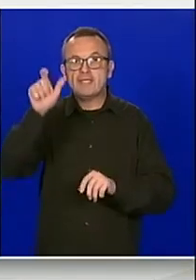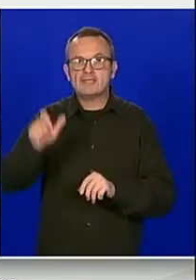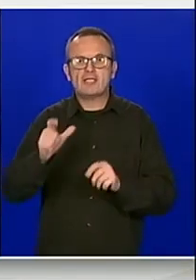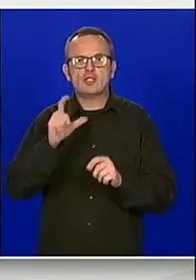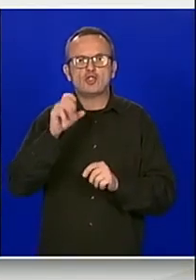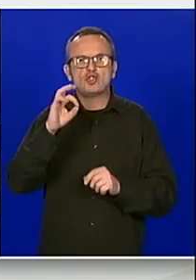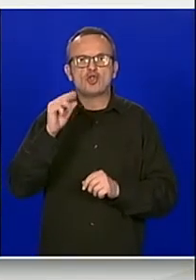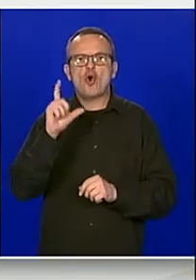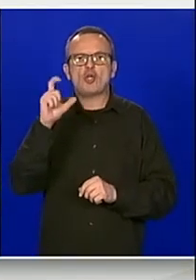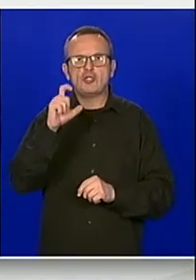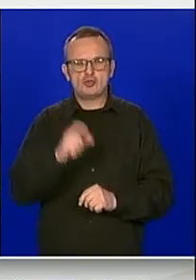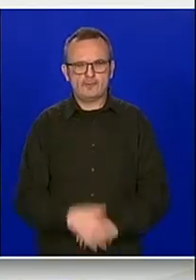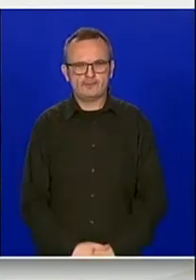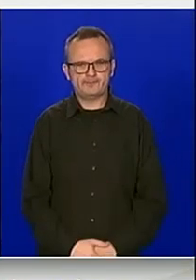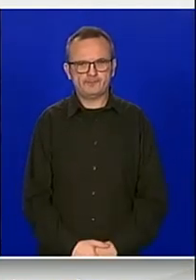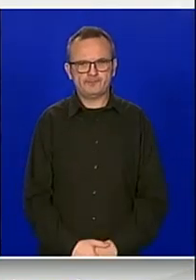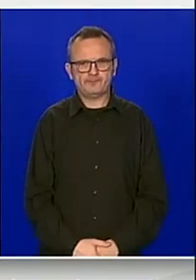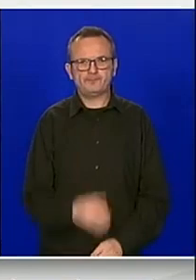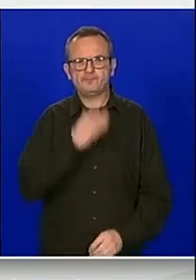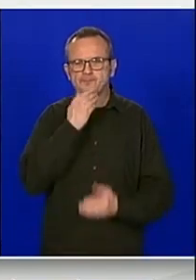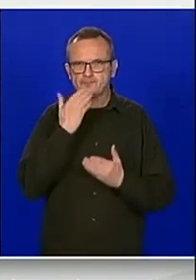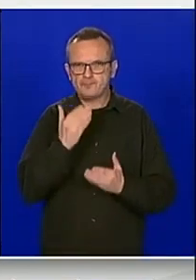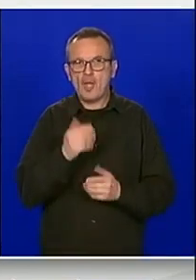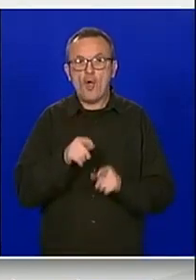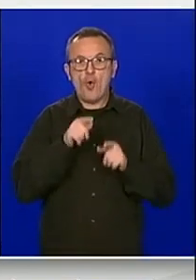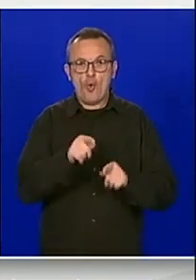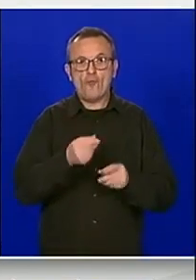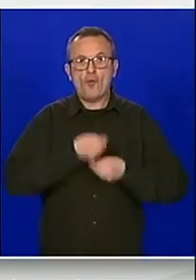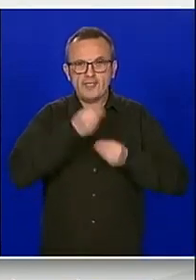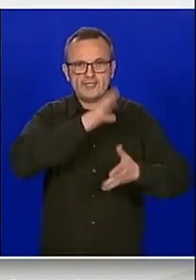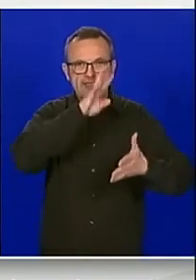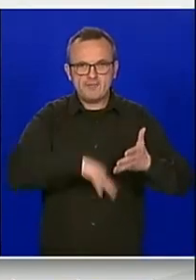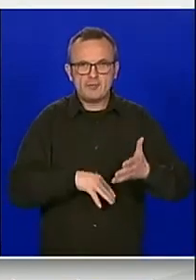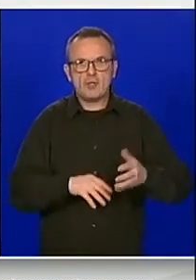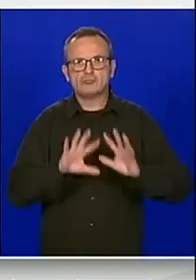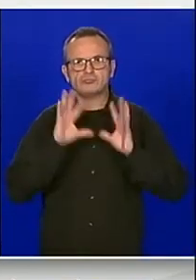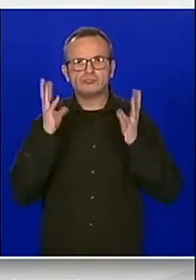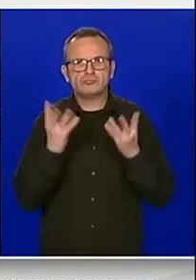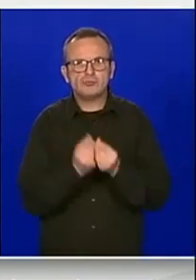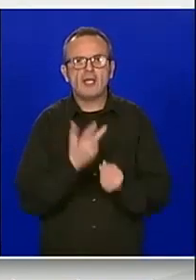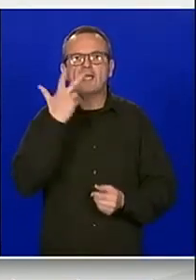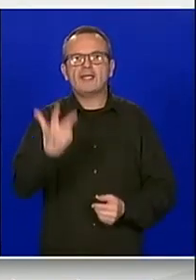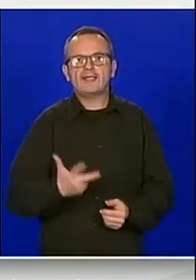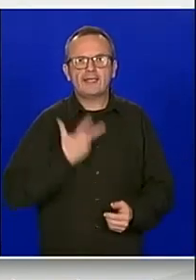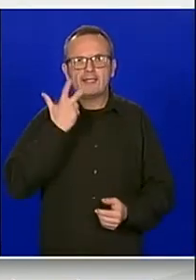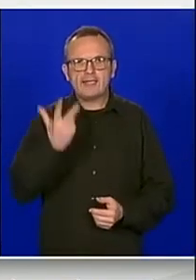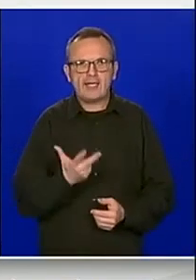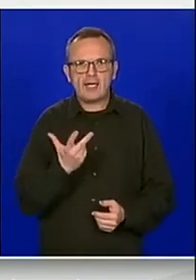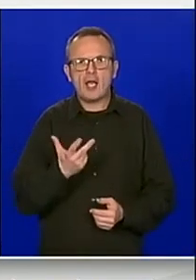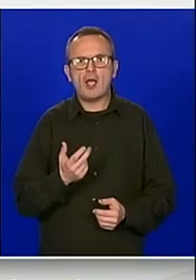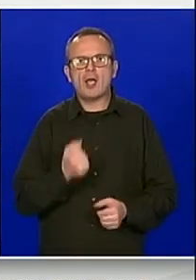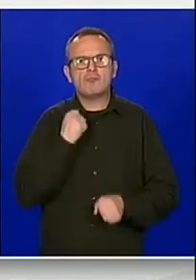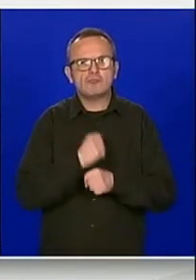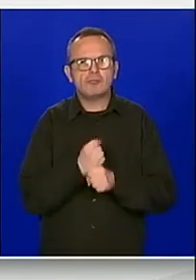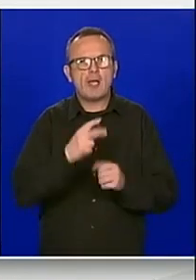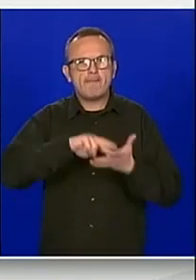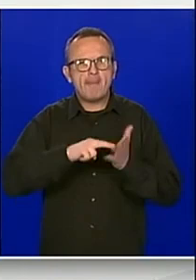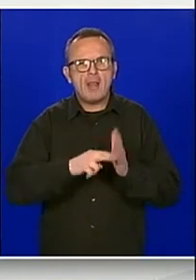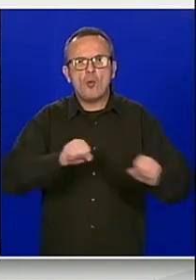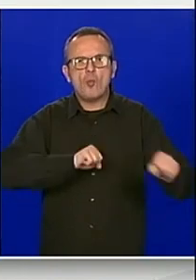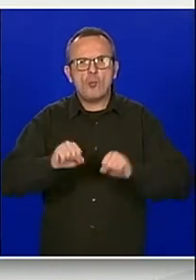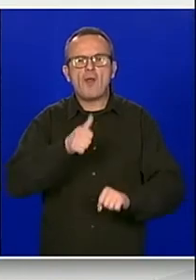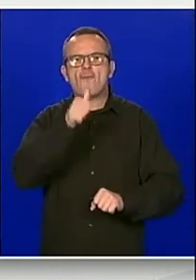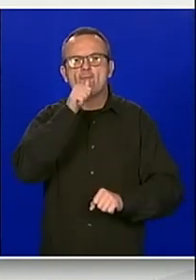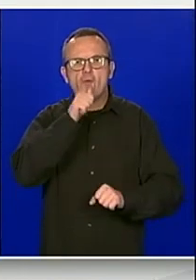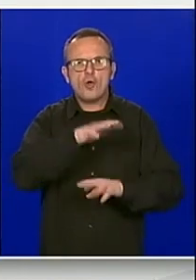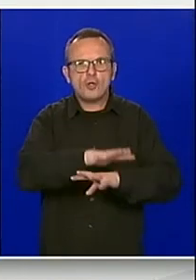Hvala vam lijepa, gospodine predsjedniče. Predmetnim izvješćem obukvaćeno je trogodišnje razdoblje izvršenja plana upravljanja vodnim područjima